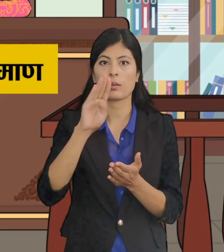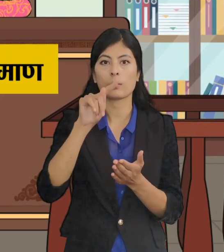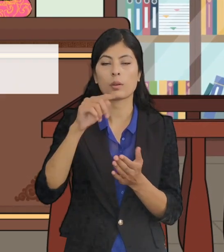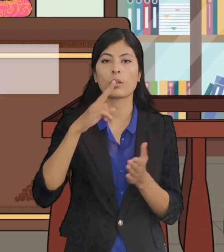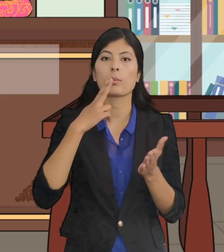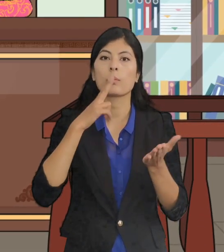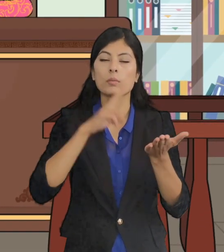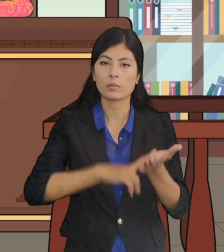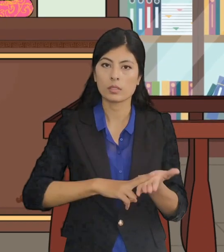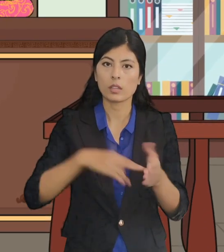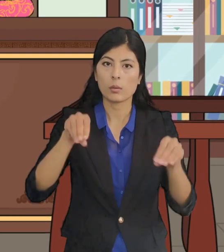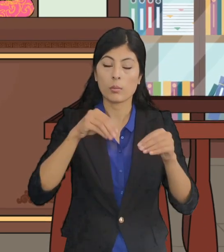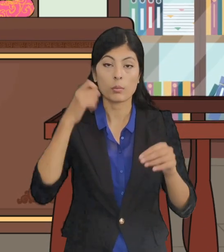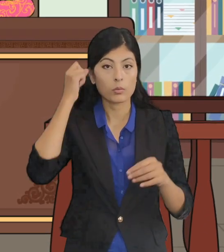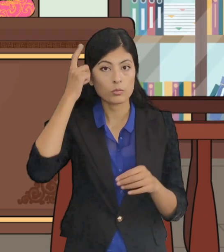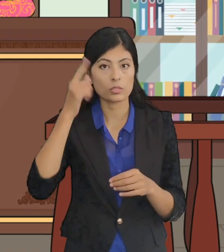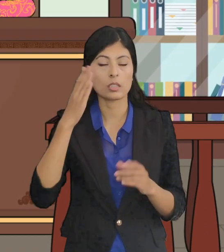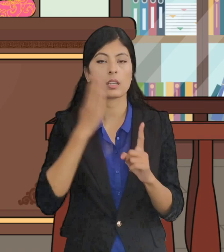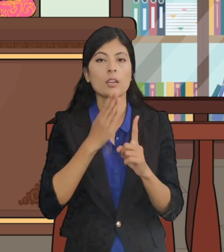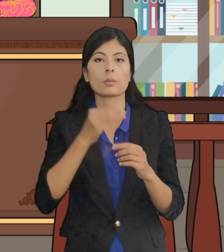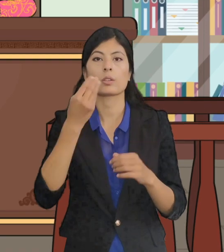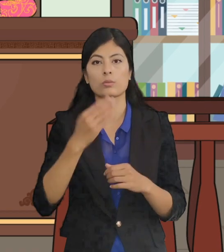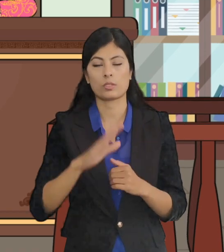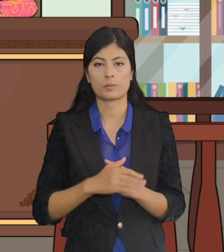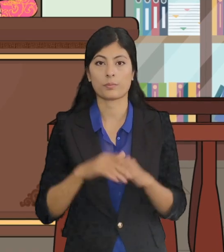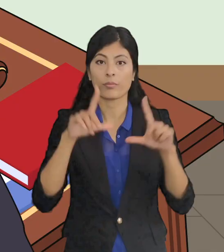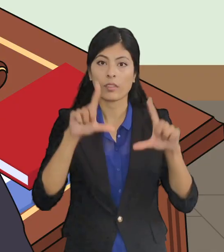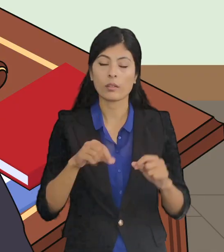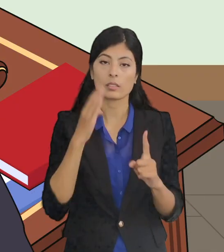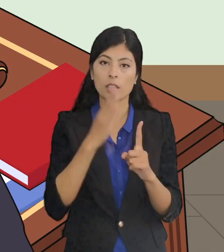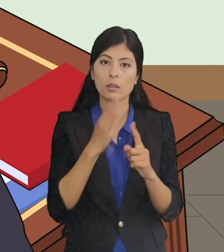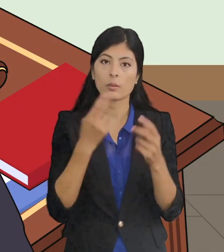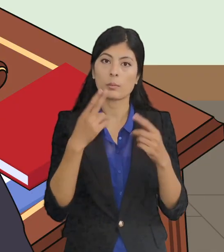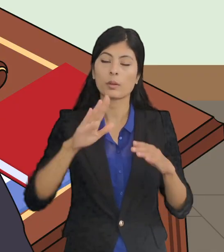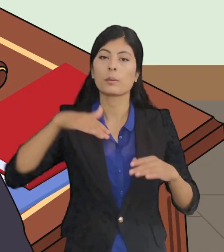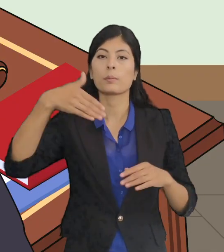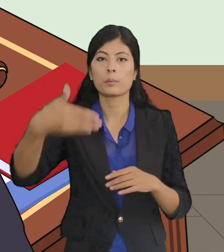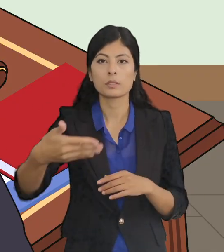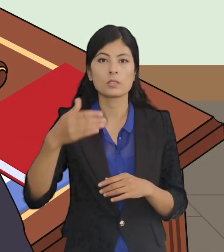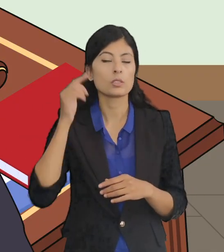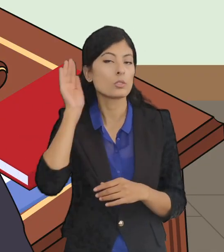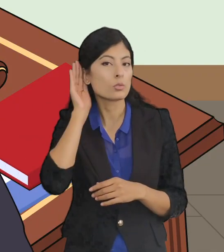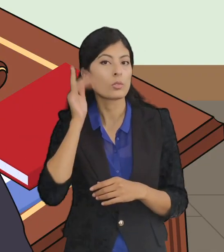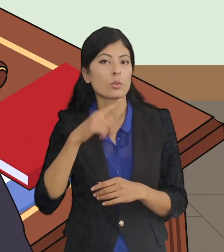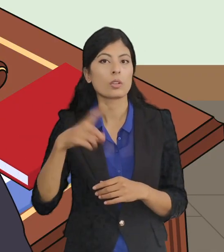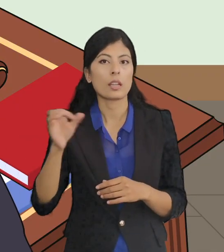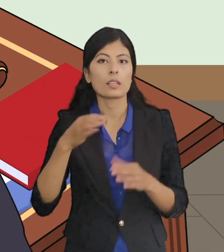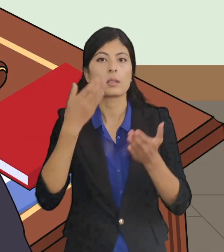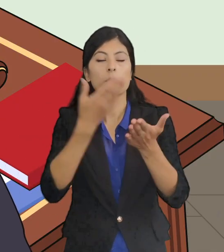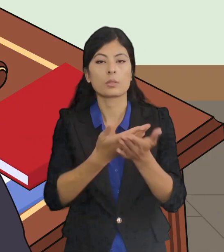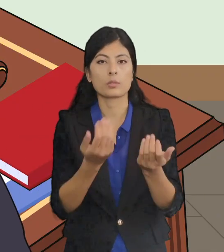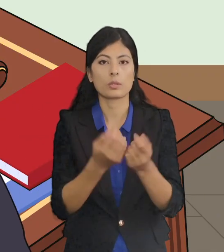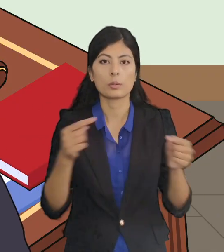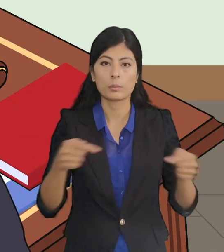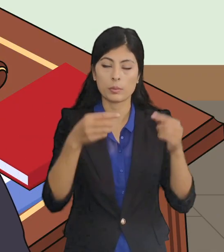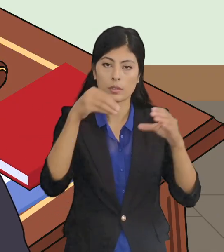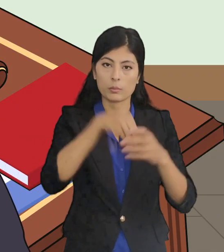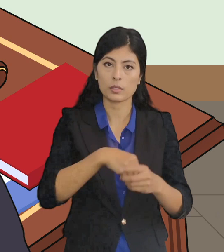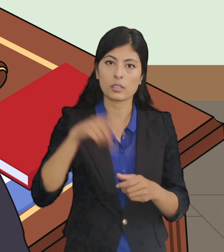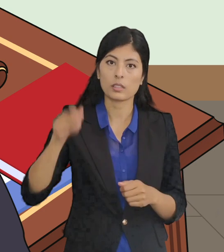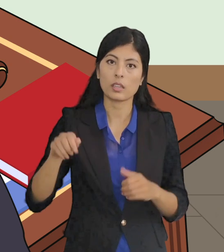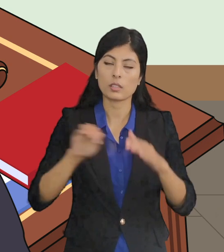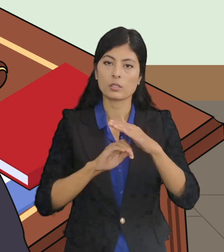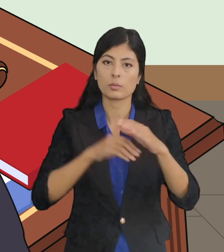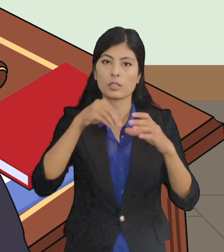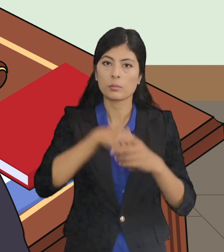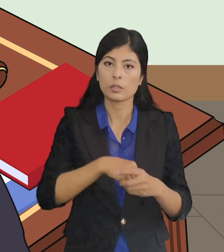प्रमान भूधे के लगायत करवाई होईया आवेशक करवाई सब भेला के बाद सुनवाई के लेल पेश भेल बिवाद में नियाईक समिती